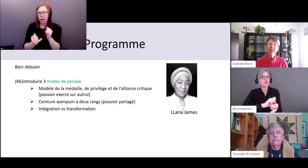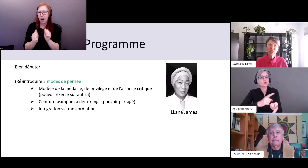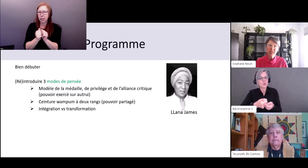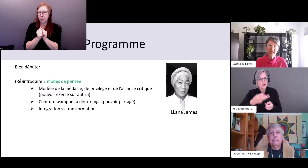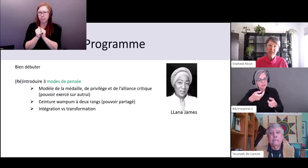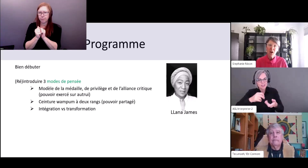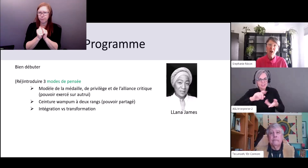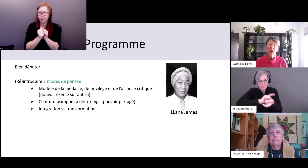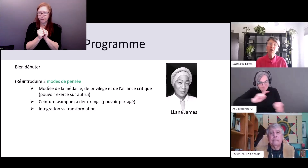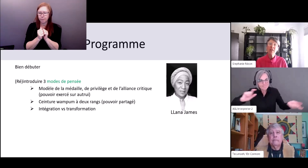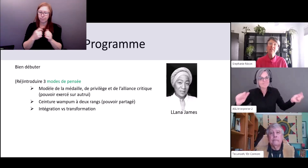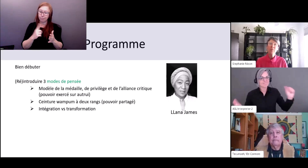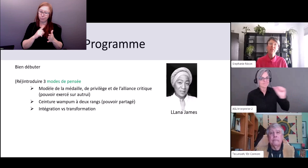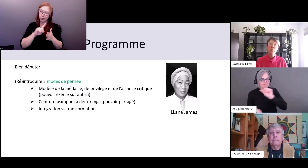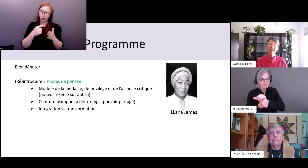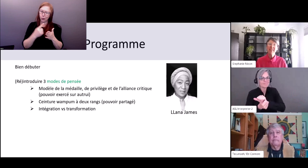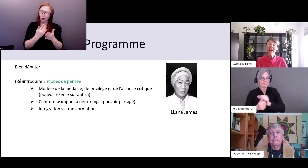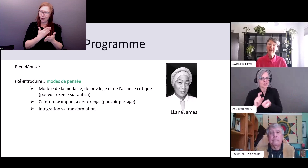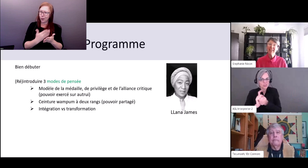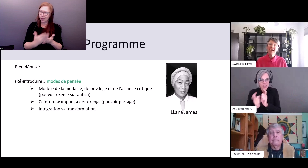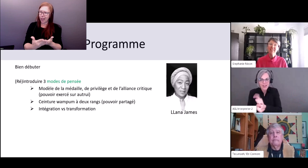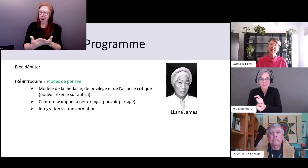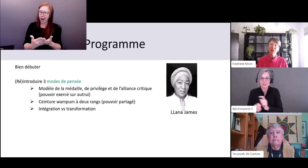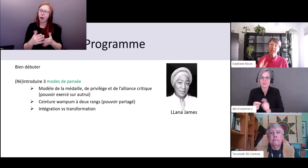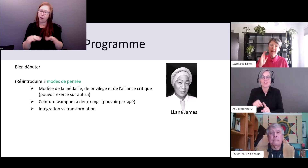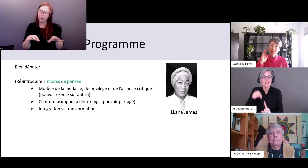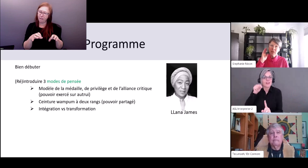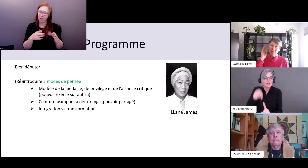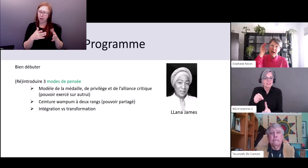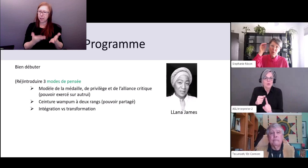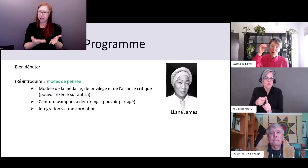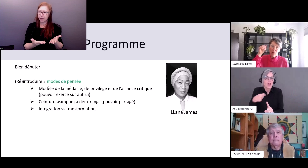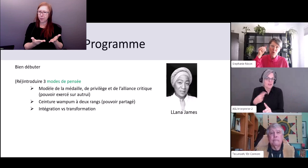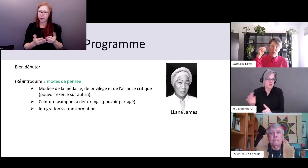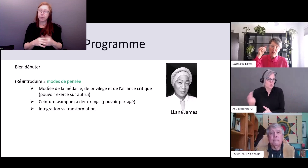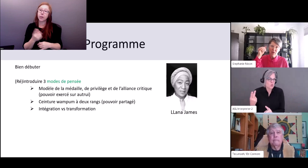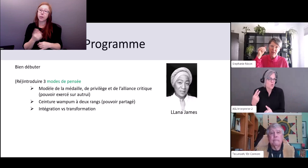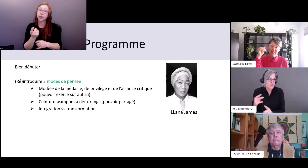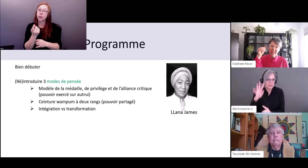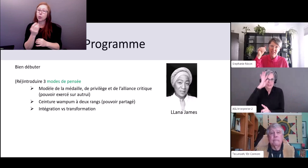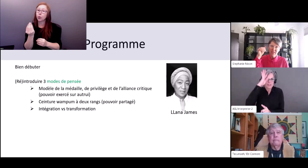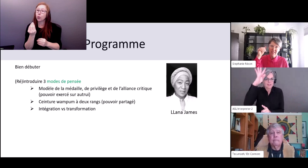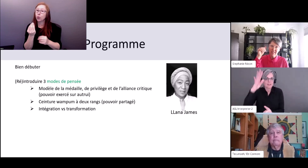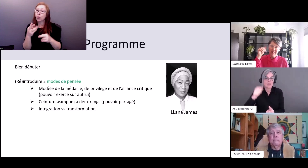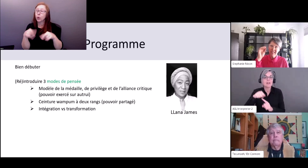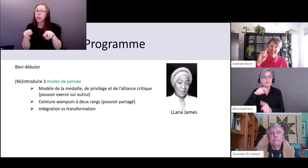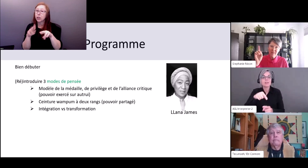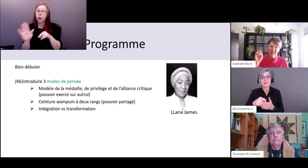développée par notre collègue Lana James que nous saluons aujourd'hui donc